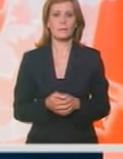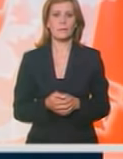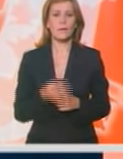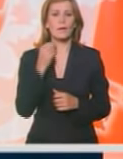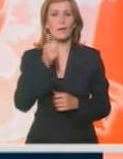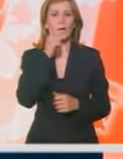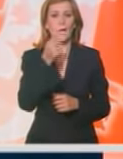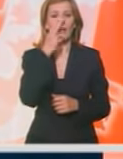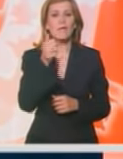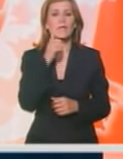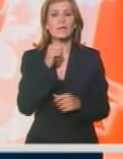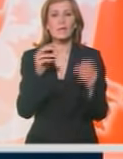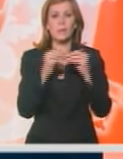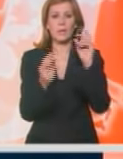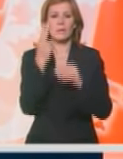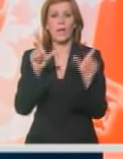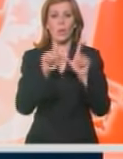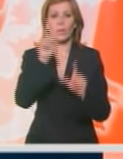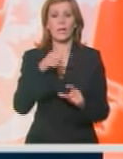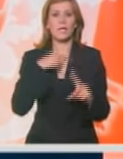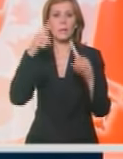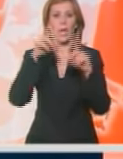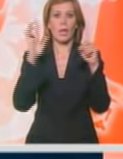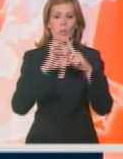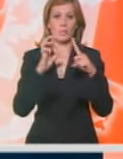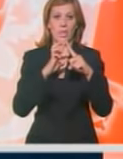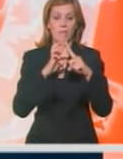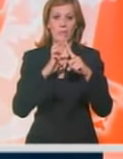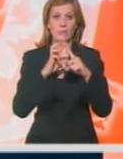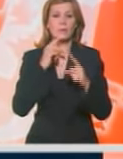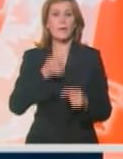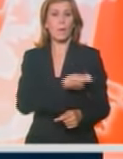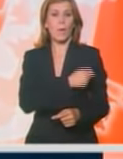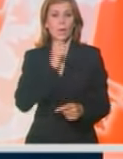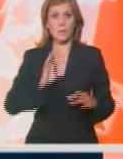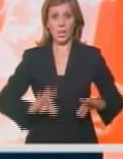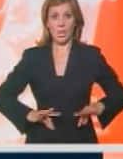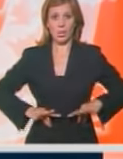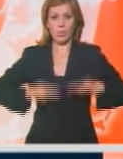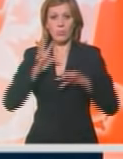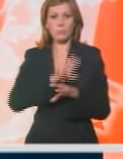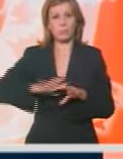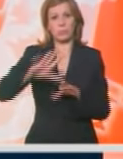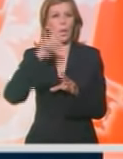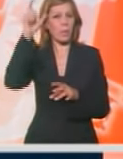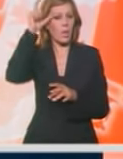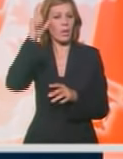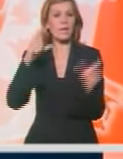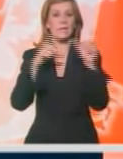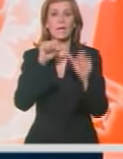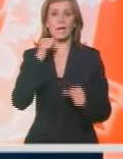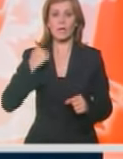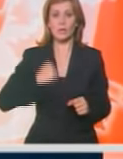Dobar dan. Gledate Vesti BDV 2 u 1. Ja sam Tanja Ljubisavljević. Policija je jutro na području Beograda, Smedereva i